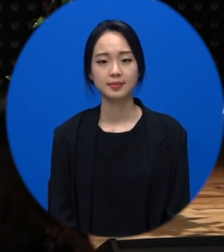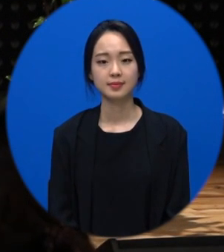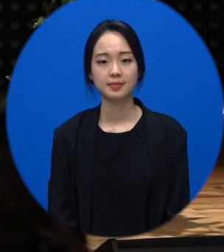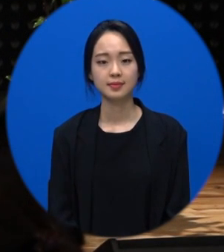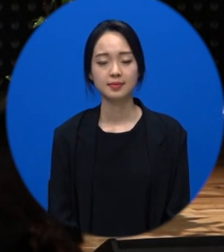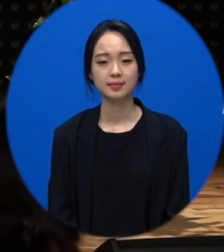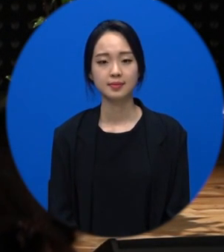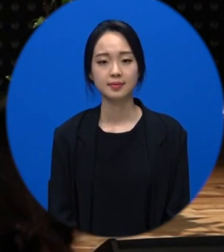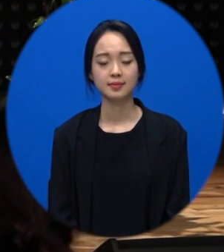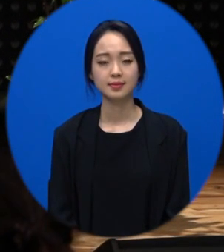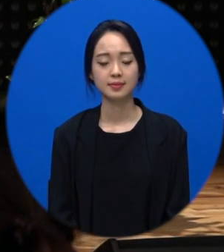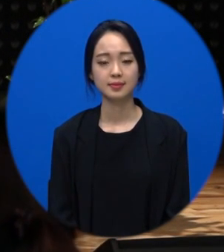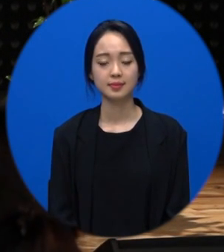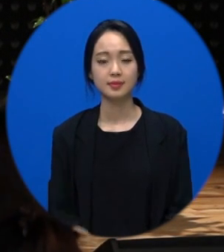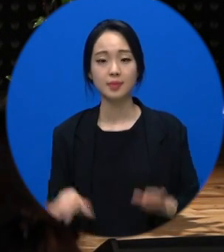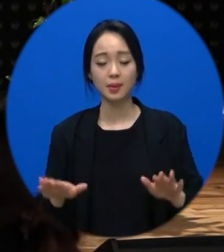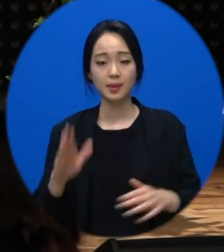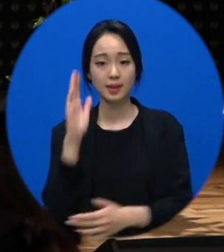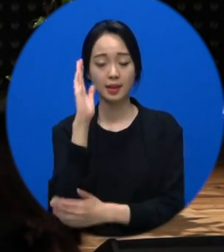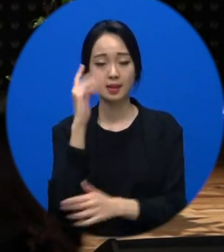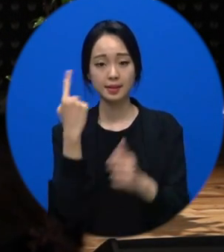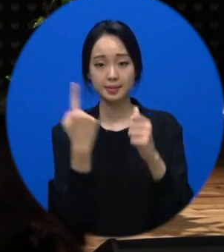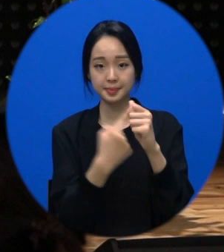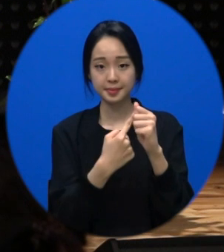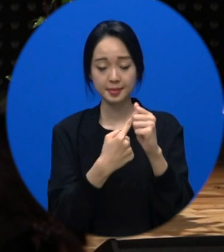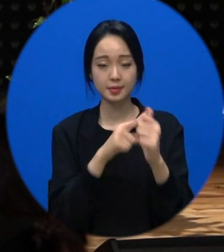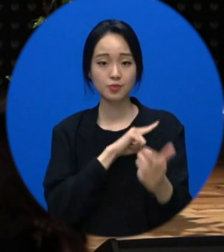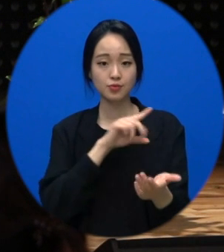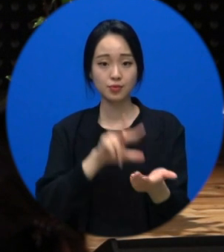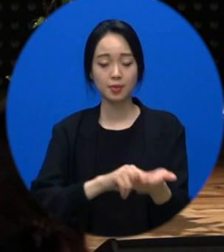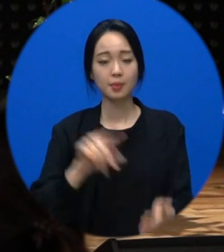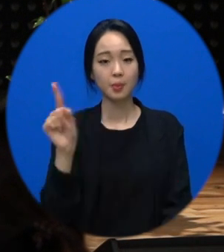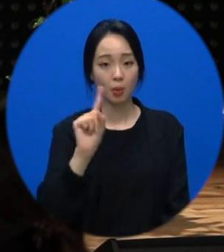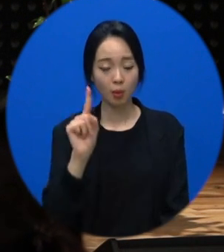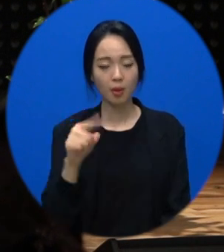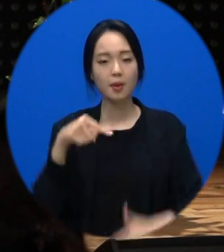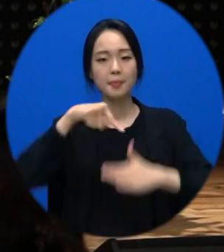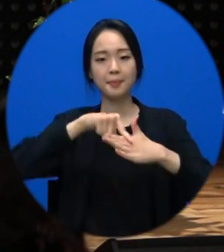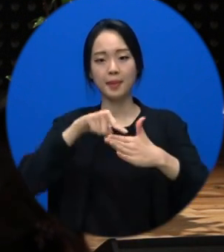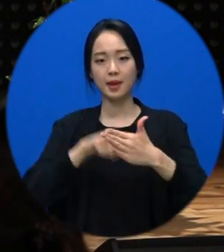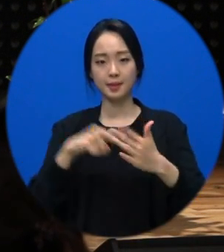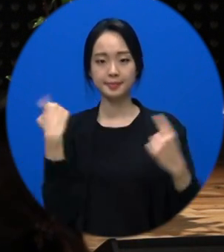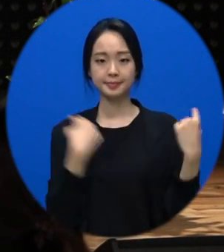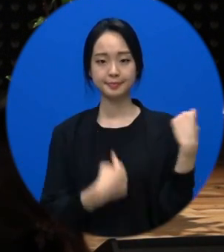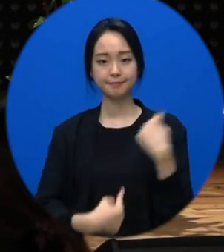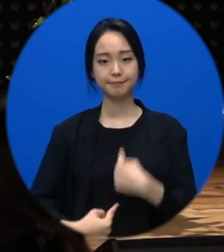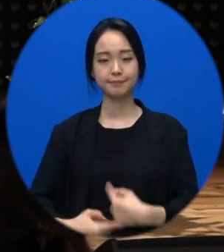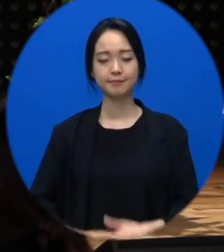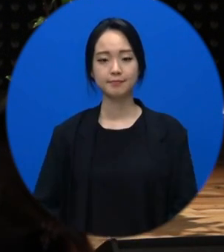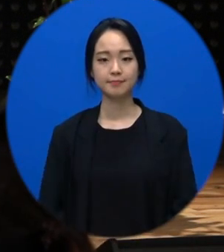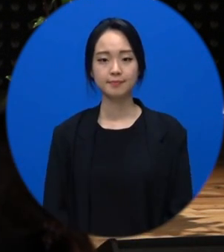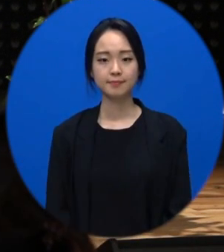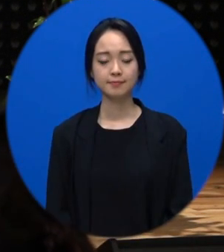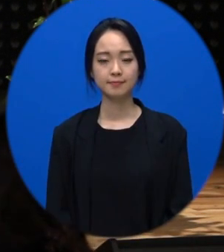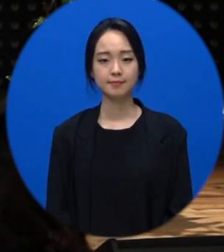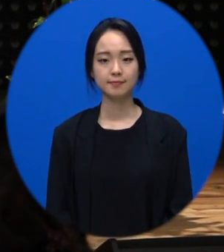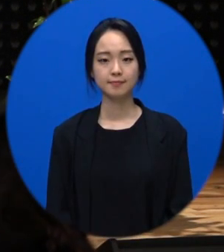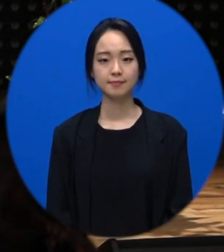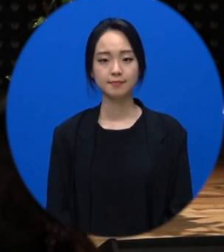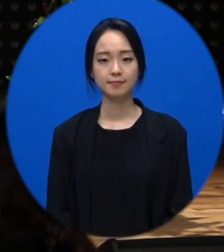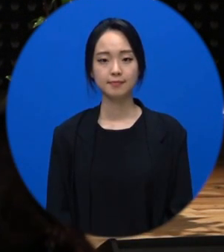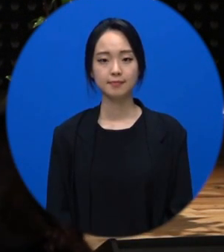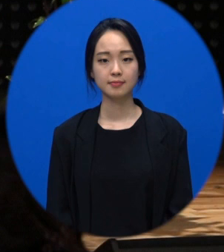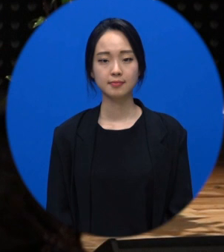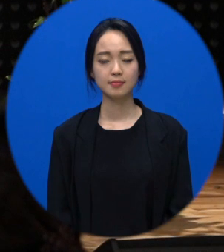첫 번째. 제 옴니버스식으로 말씀드린다고 그랬죠. 첫 번째 주제가 마음의 상처에 대해서 말씀을 드릴 거예요. 첫 번째. 마음의 상처.